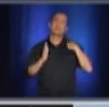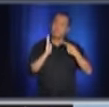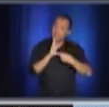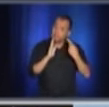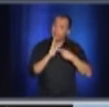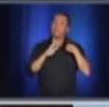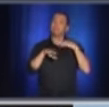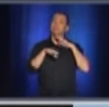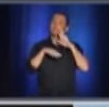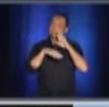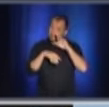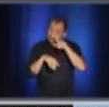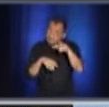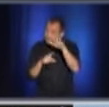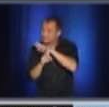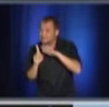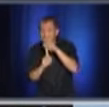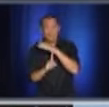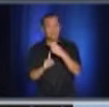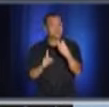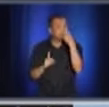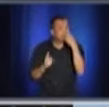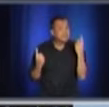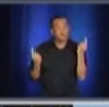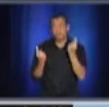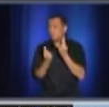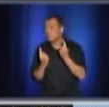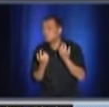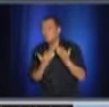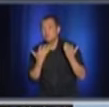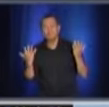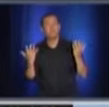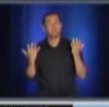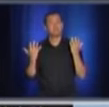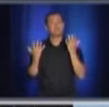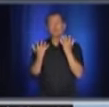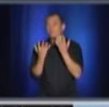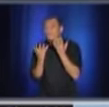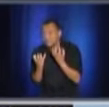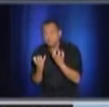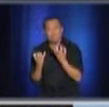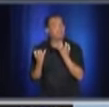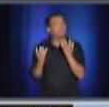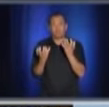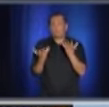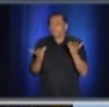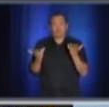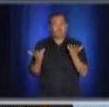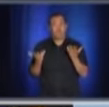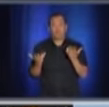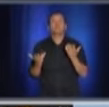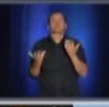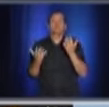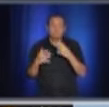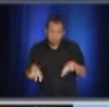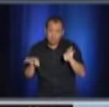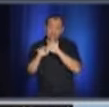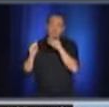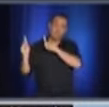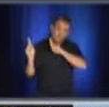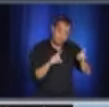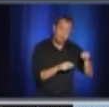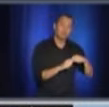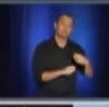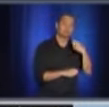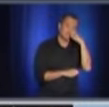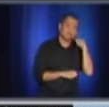risque, qu'elle soit involontaire, c'est très, très important d'aller vous faire tester, parce qu'on le voit, de nos